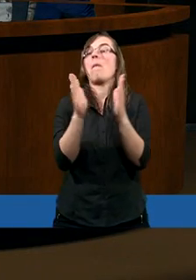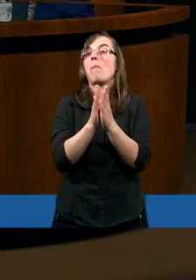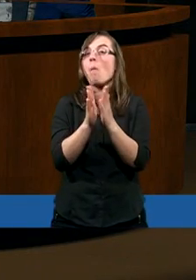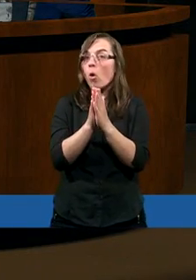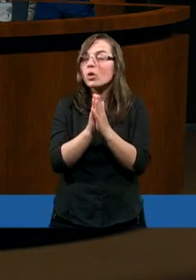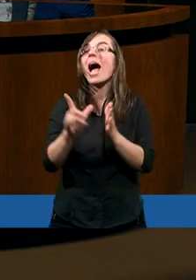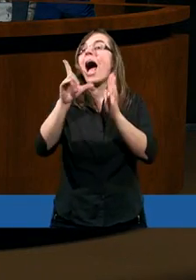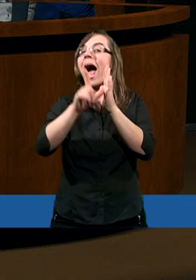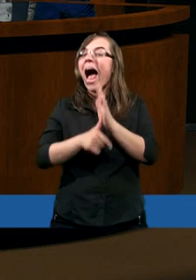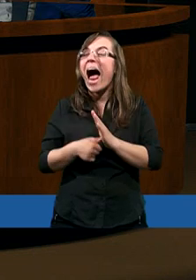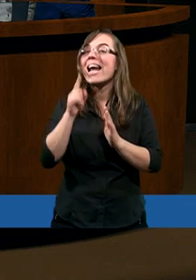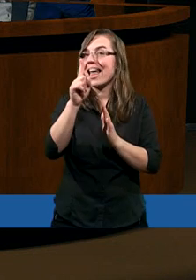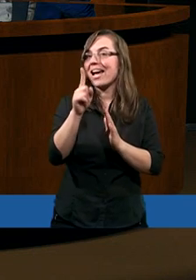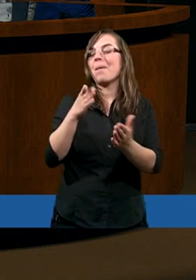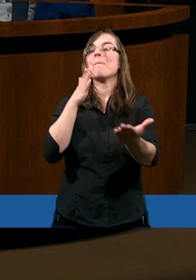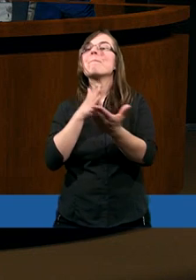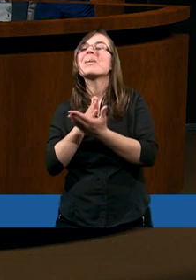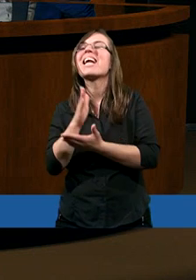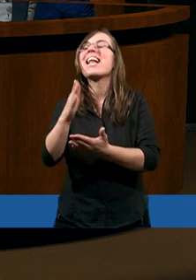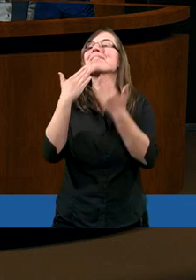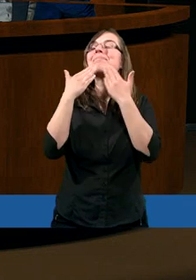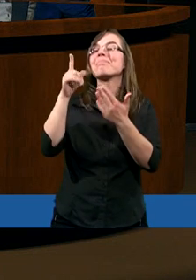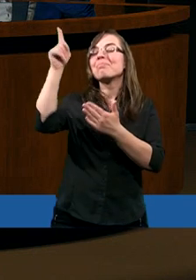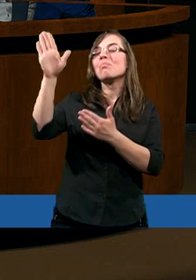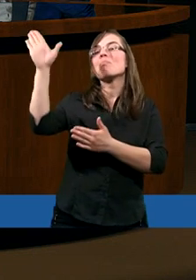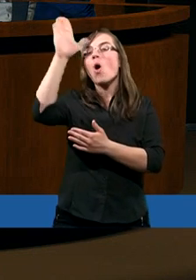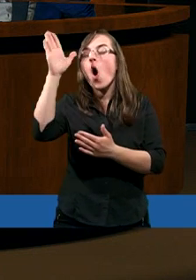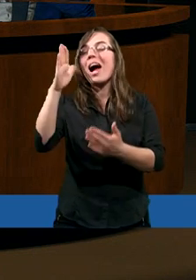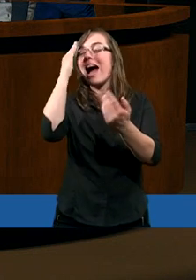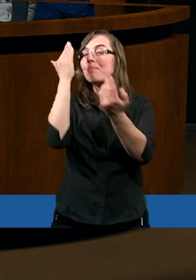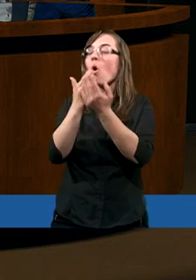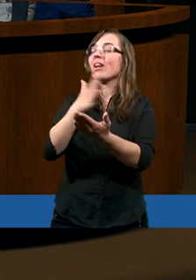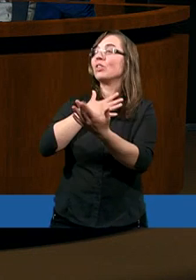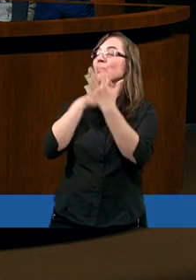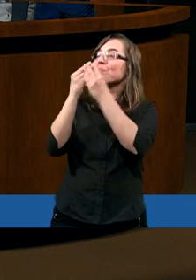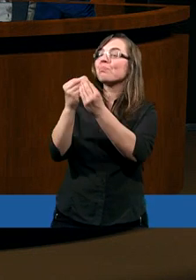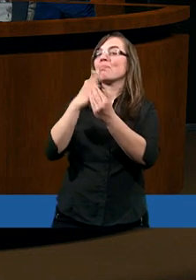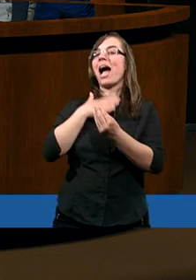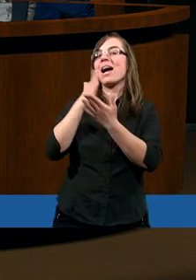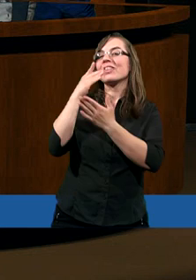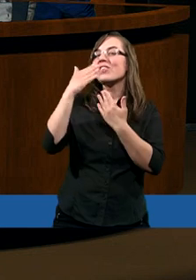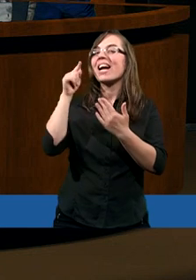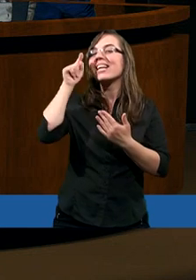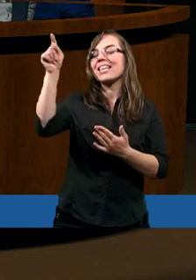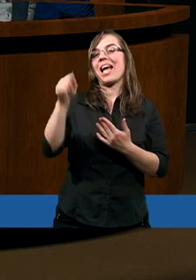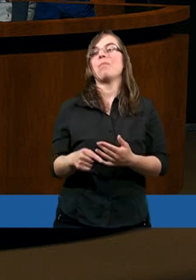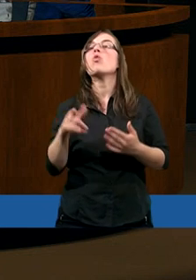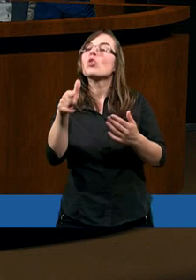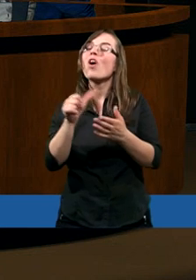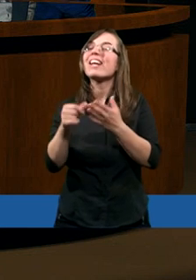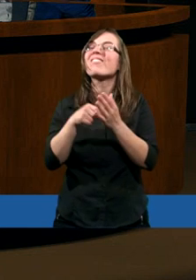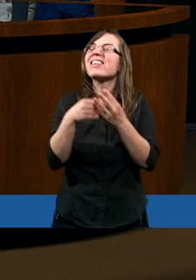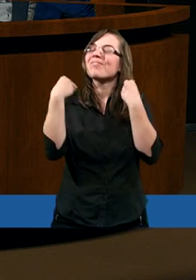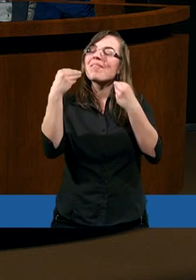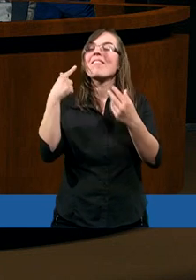ale przez poznanie Tego, który nas powołał. Co jest kluczowe w tej naszej wierze?